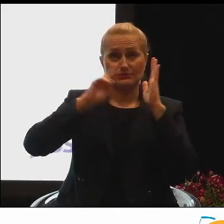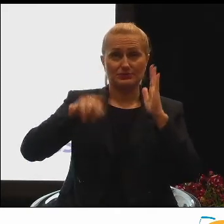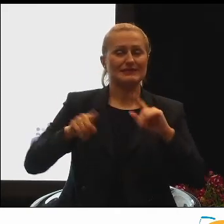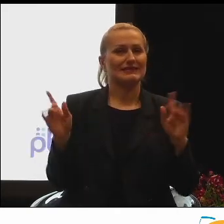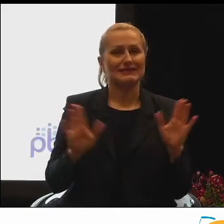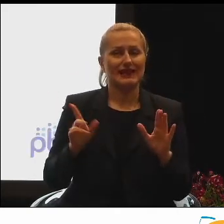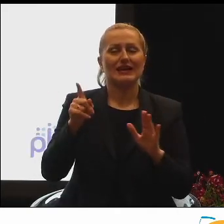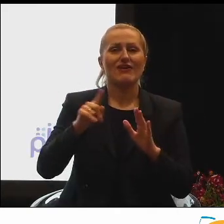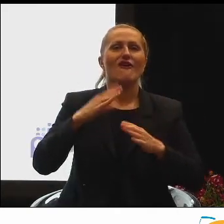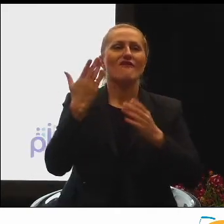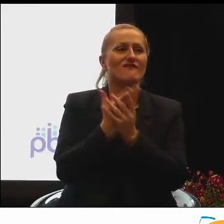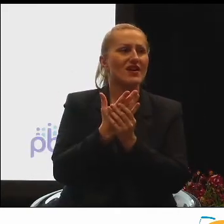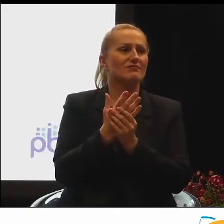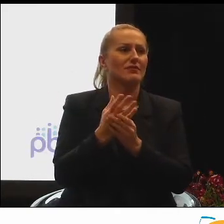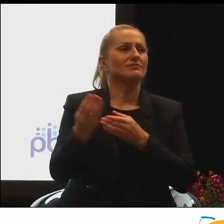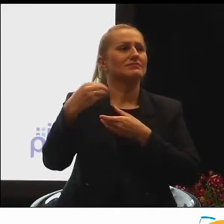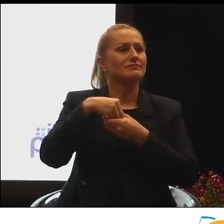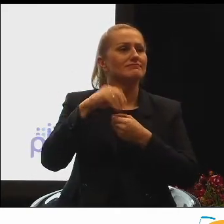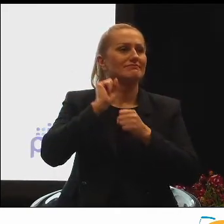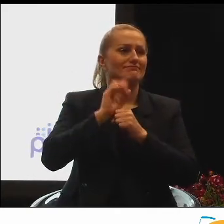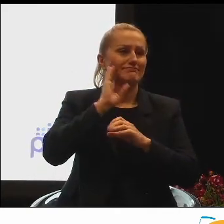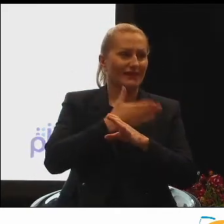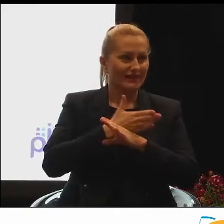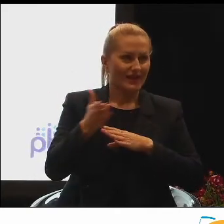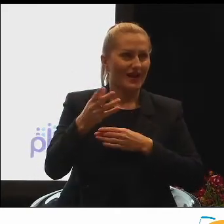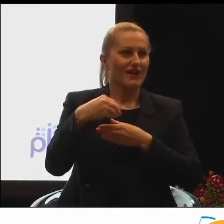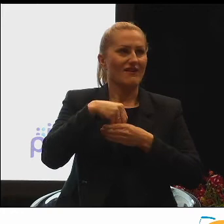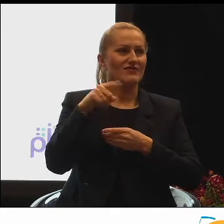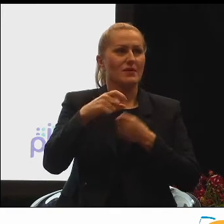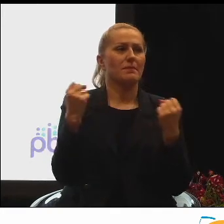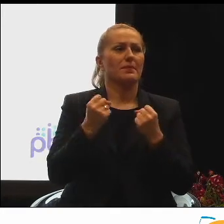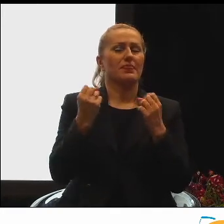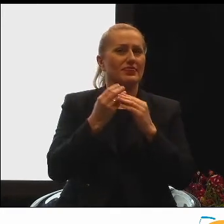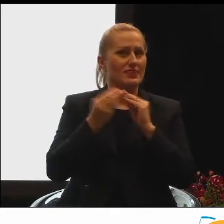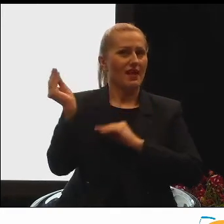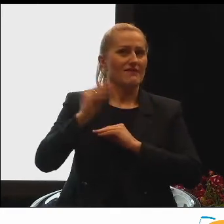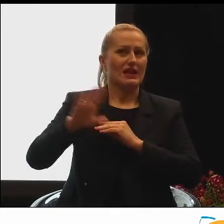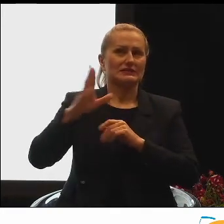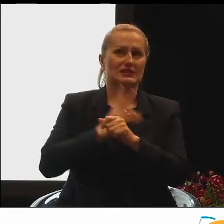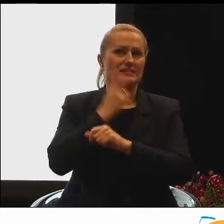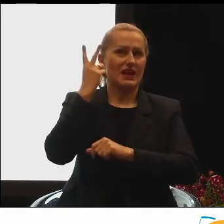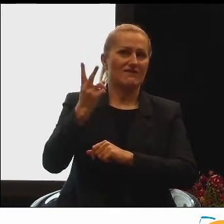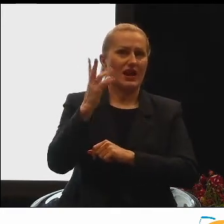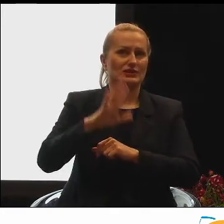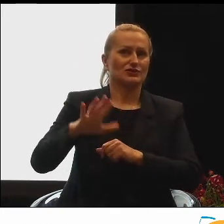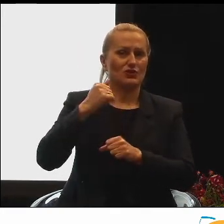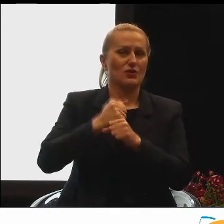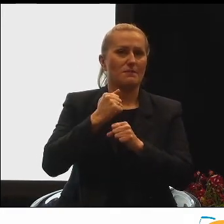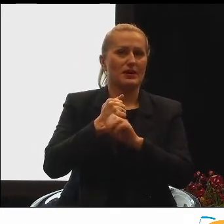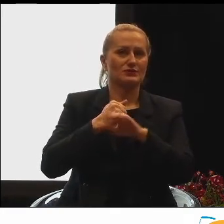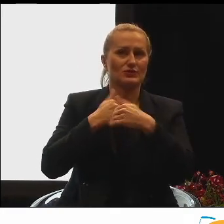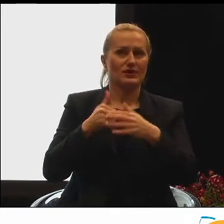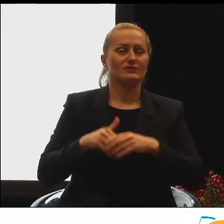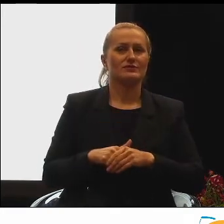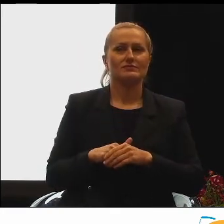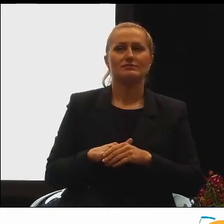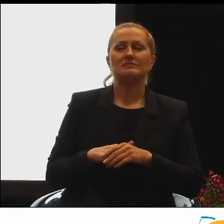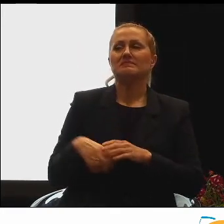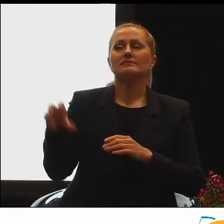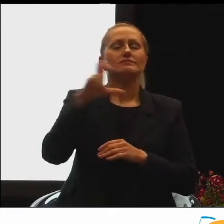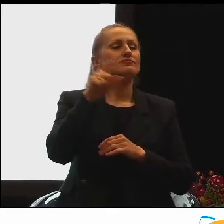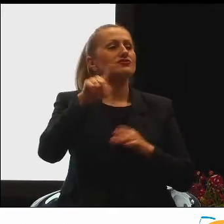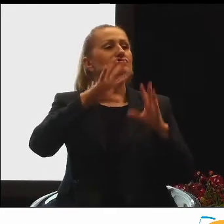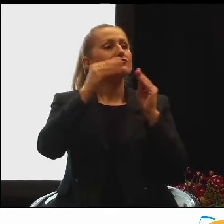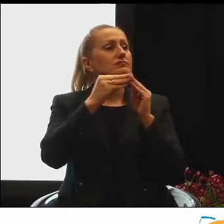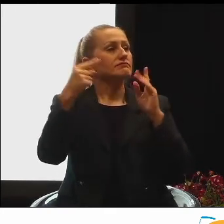filmy. W wciąż po raz kolejny najbardziej zaawansowanych pracodawców. Czy z